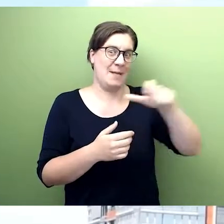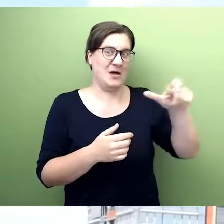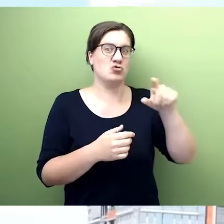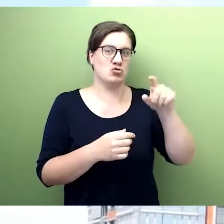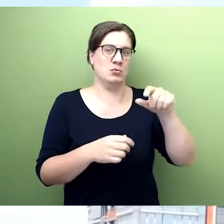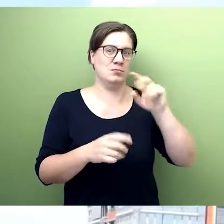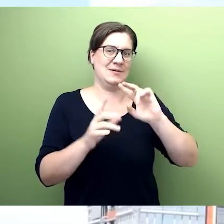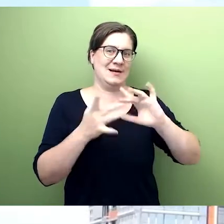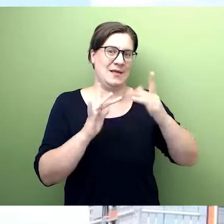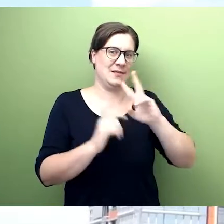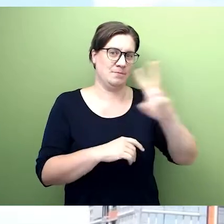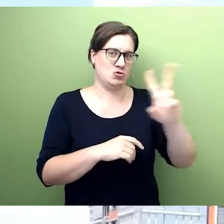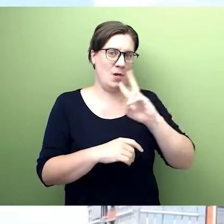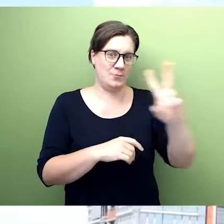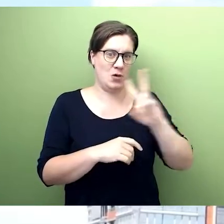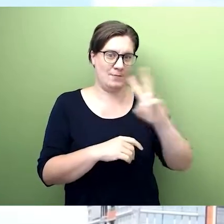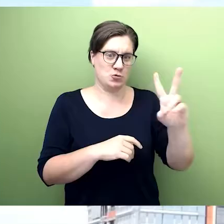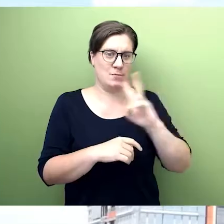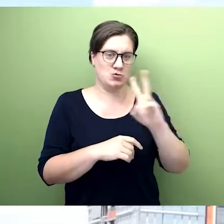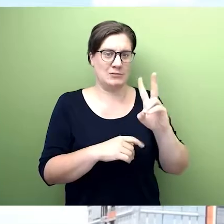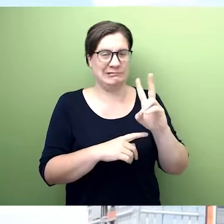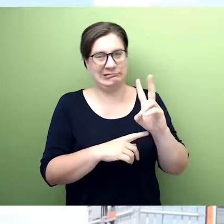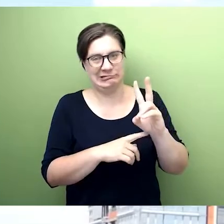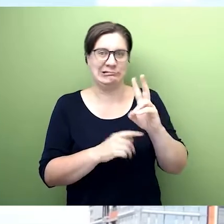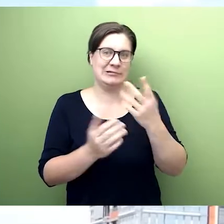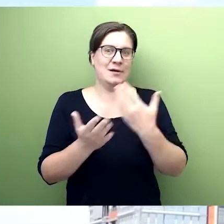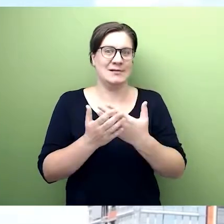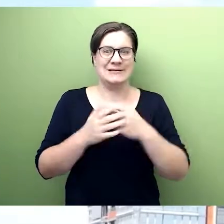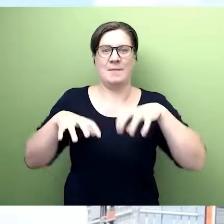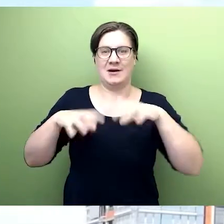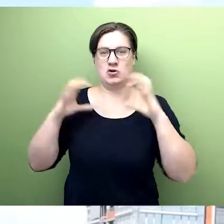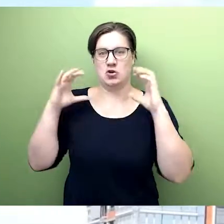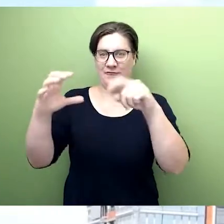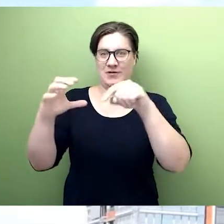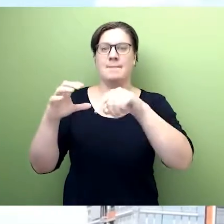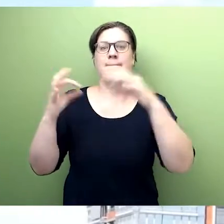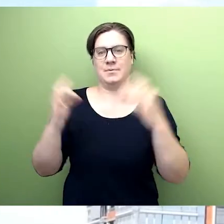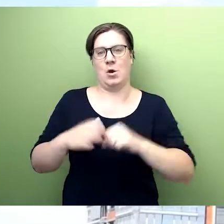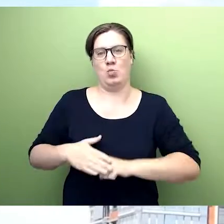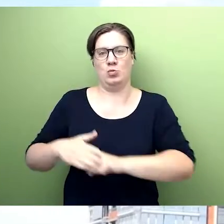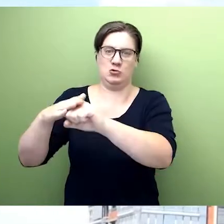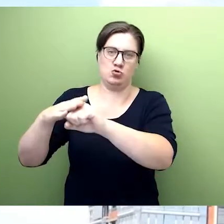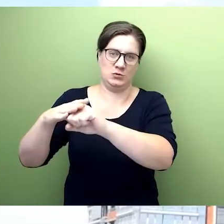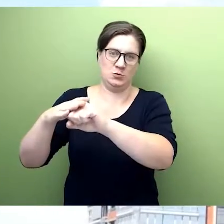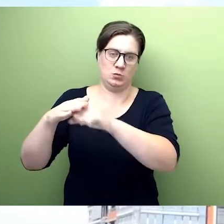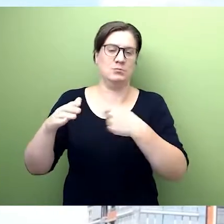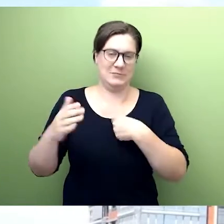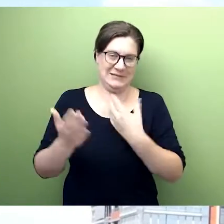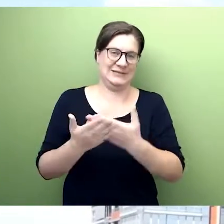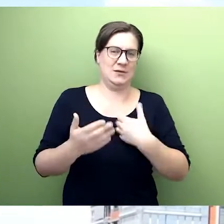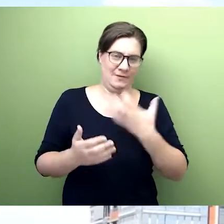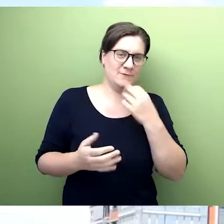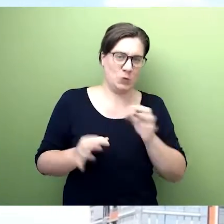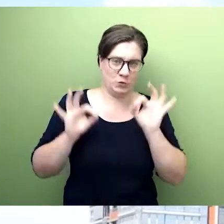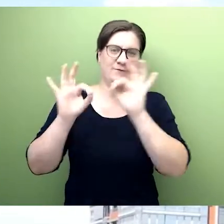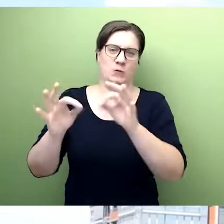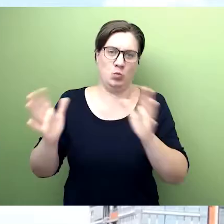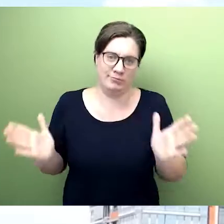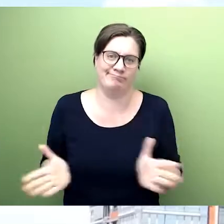Außerdem brauchen wir in Kiel moderne Schulen. Dafür braucht die Stadt mehr Geld. Die Bundesregierung